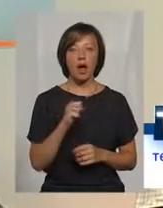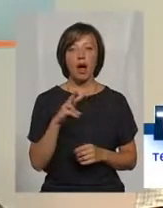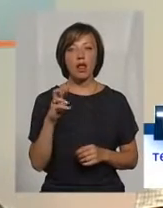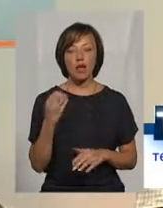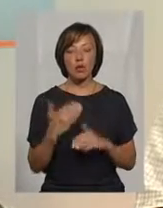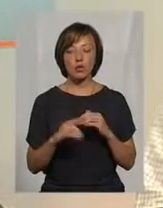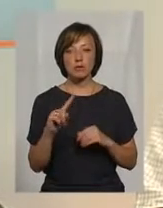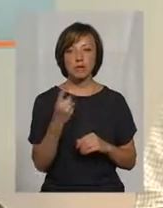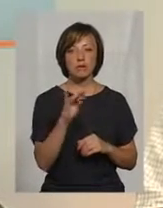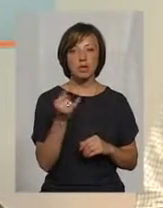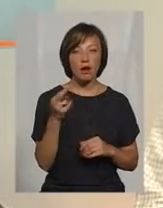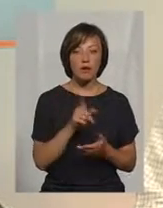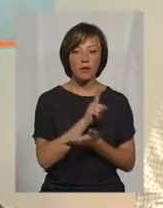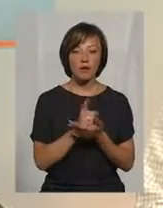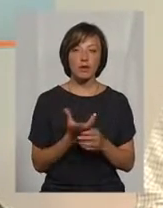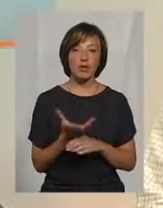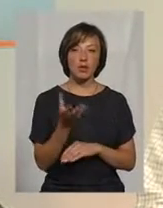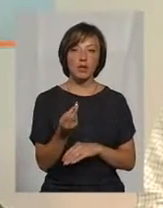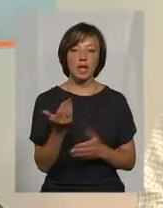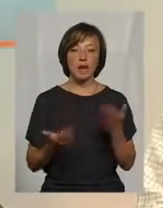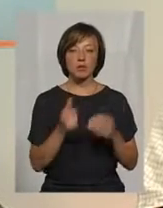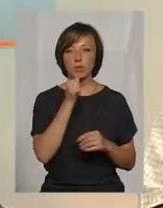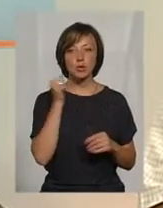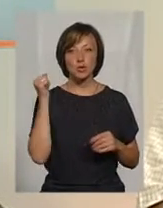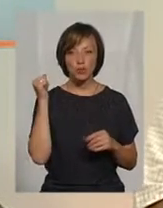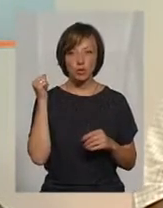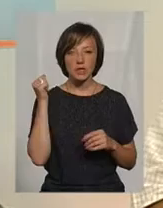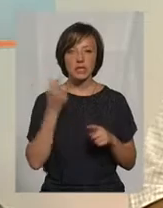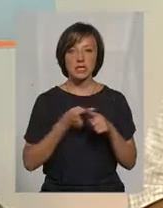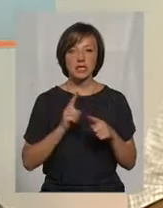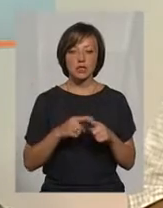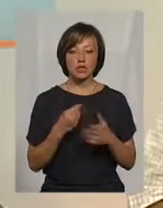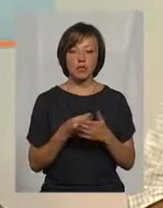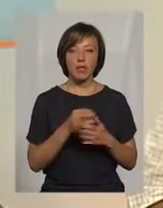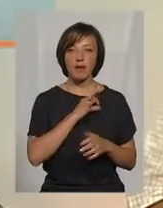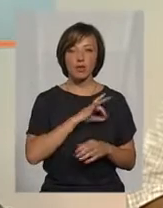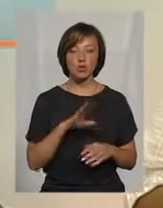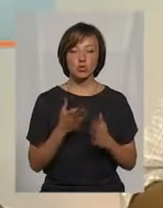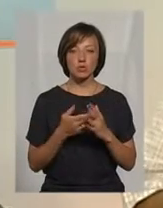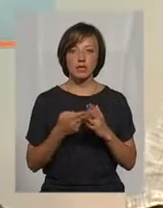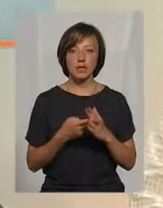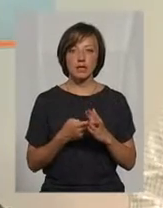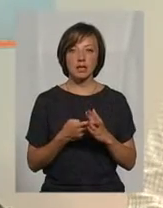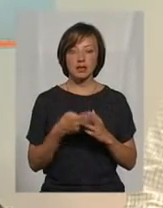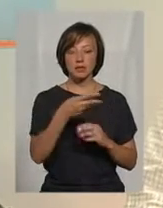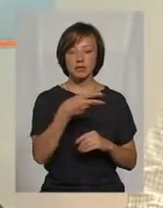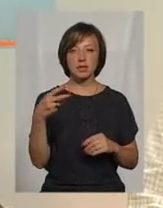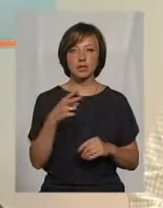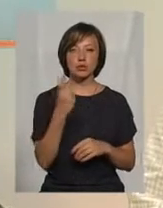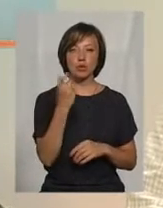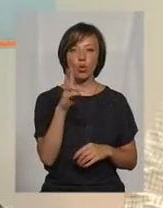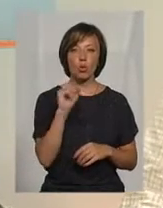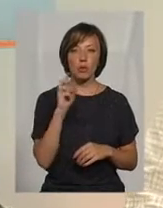вже з 1 травня вони повинні оплачувати. Тобто, якщо в минулому році оці суми невикористані субсидії в екваленті 100 кубів